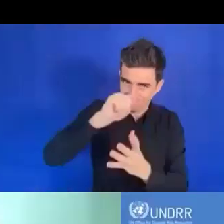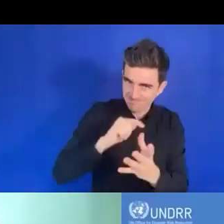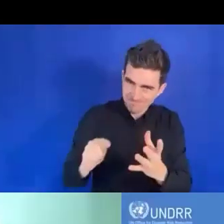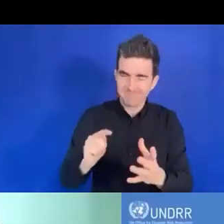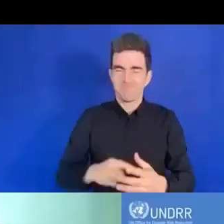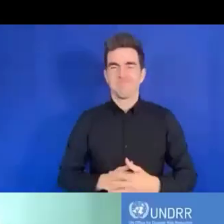Merci.